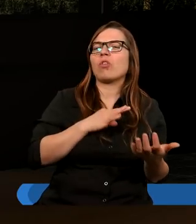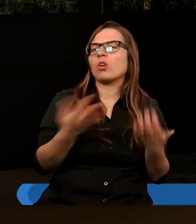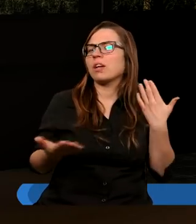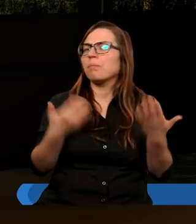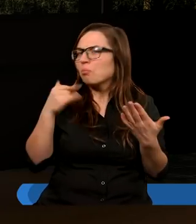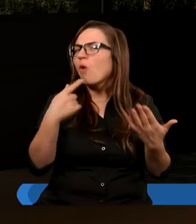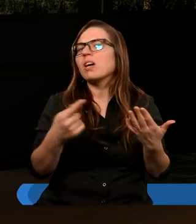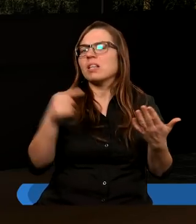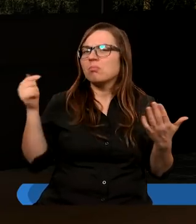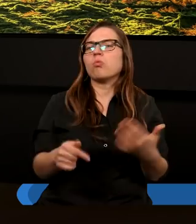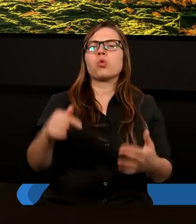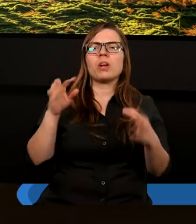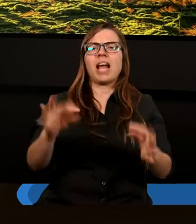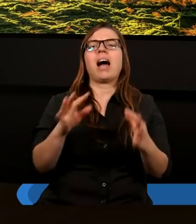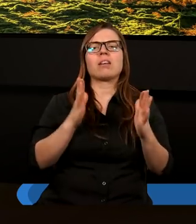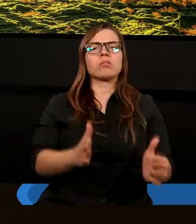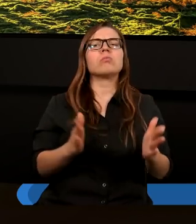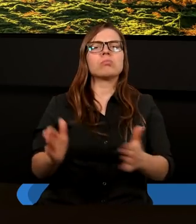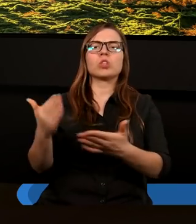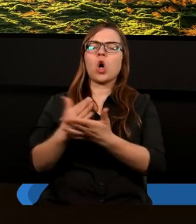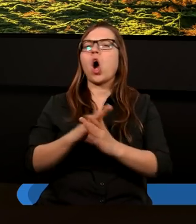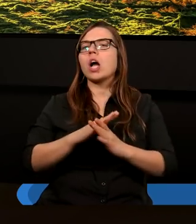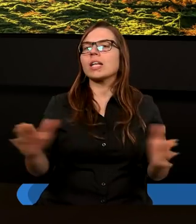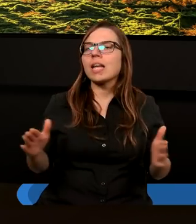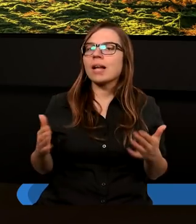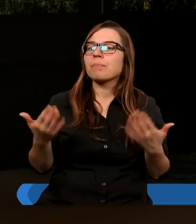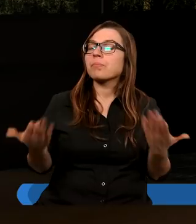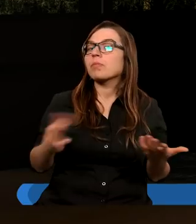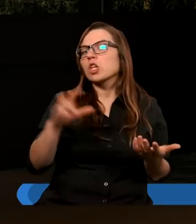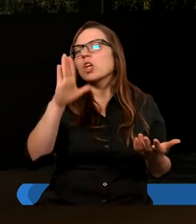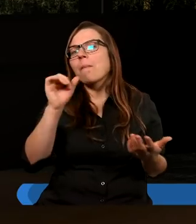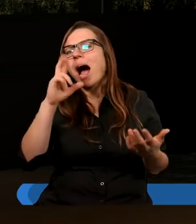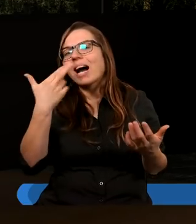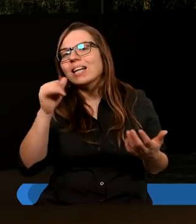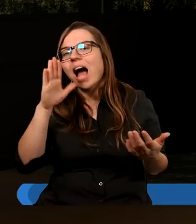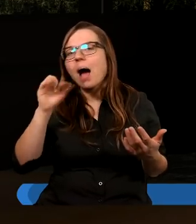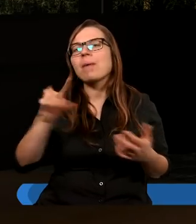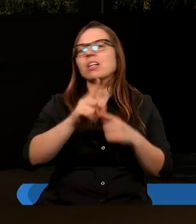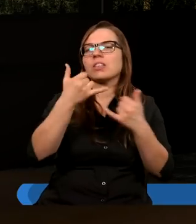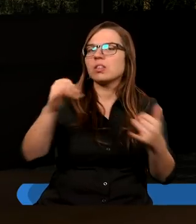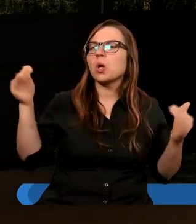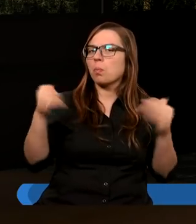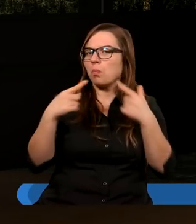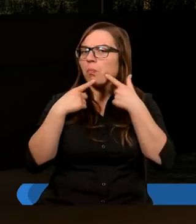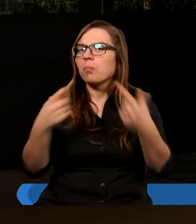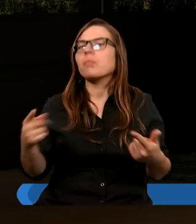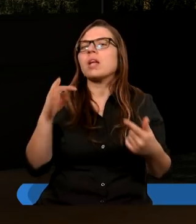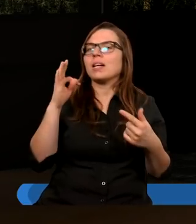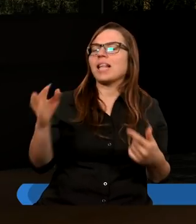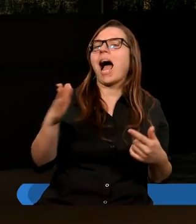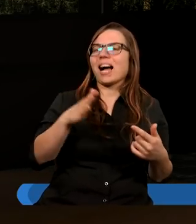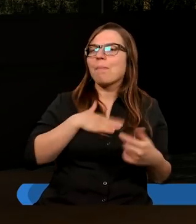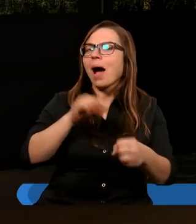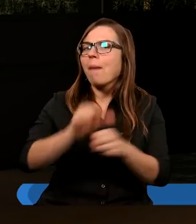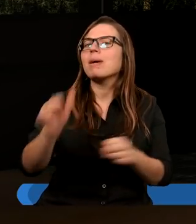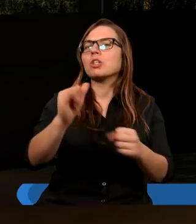powiedzieć tak. Zasługi. I zasługi. Czy Barnaba, czy Piotr mogli powiedzieć tak ma